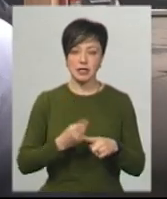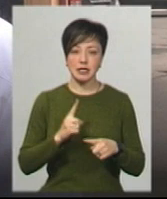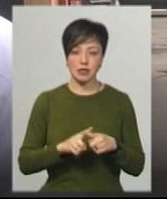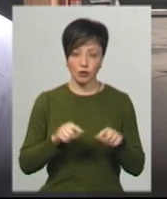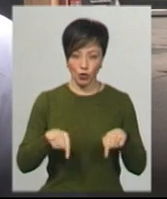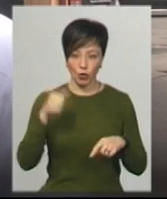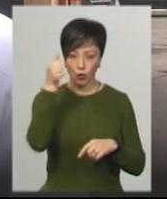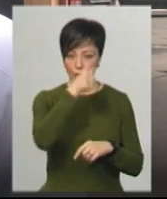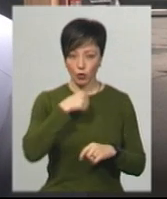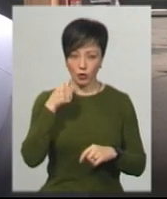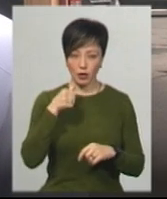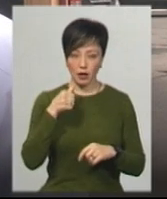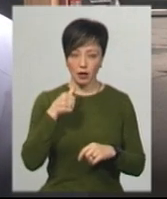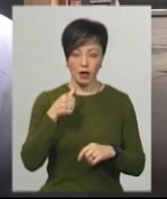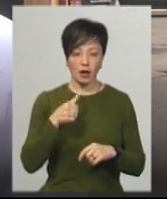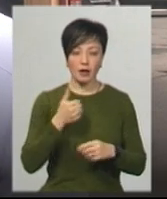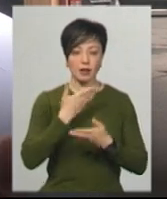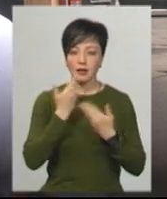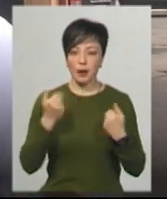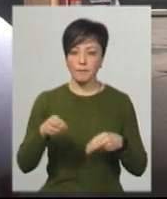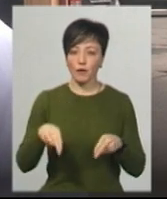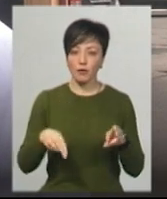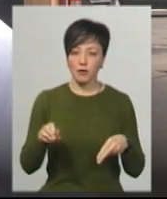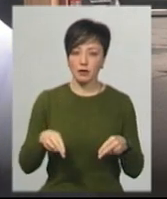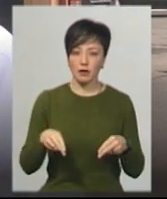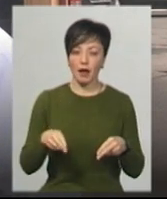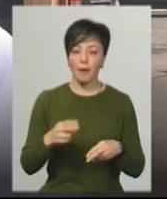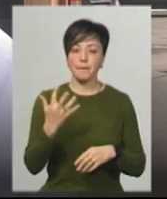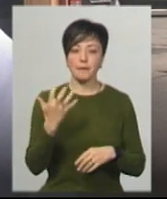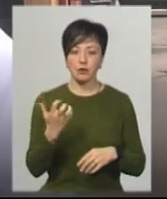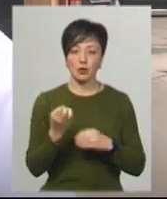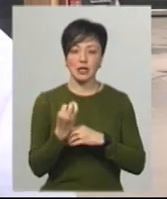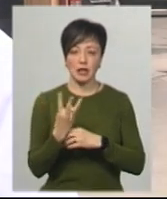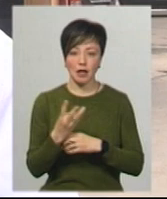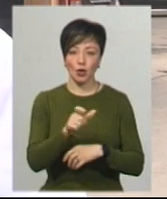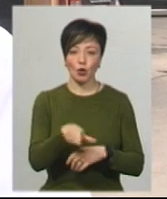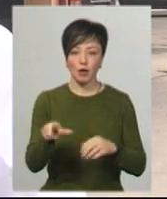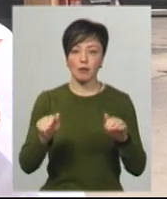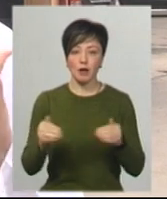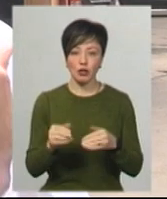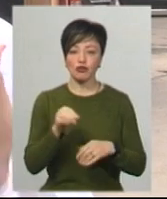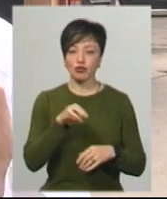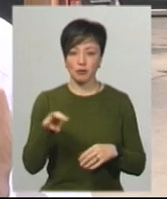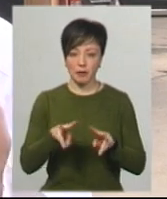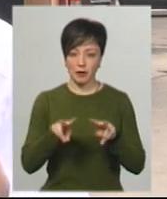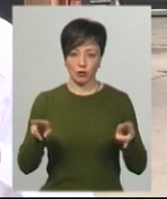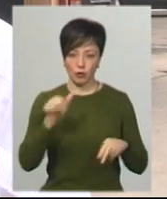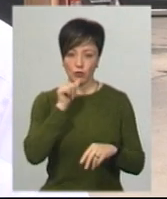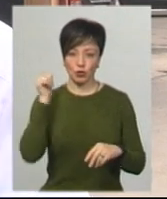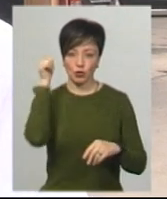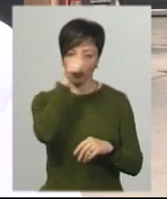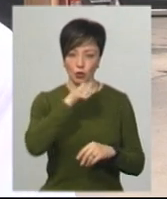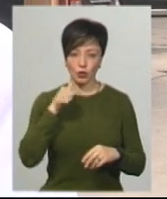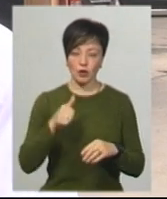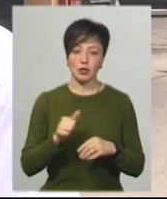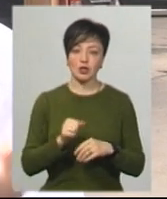року ми не прооперували, чи прооперували на 513 людей менше, ніж за аналогічний період минулого